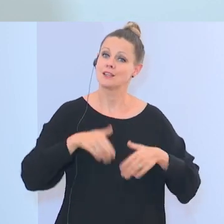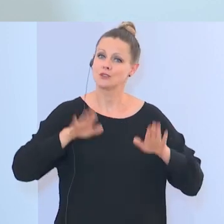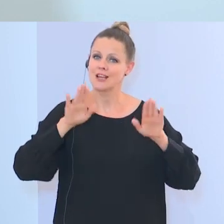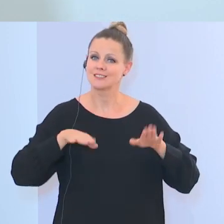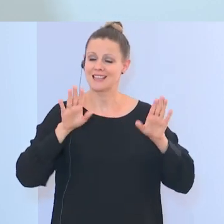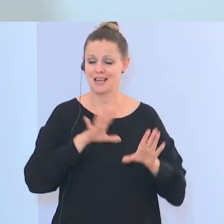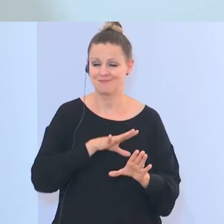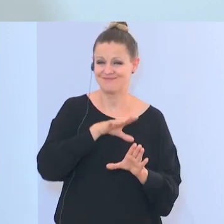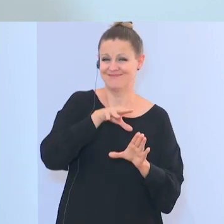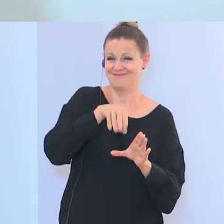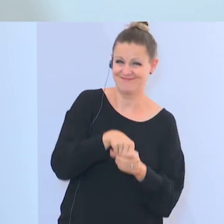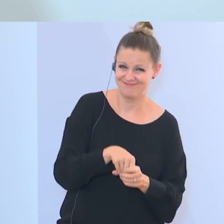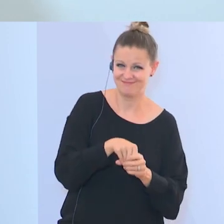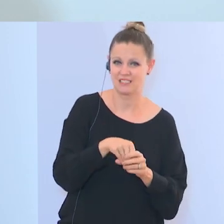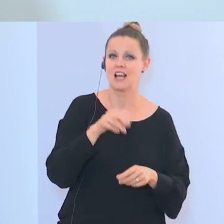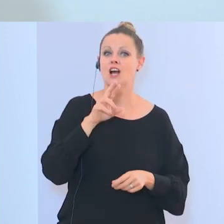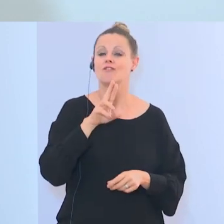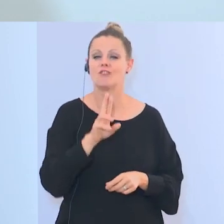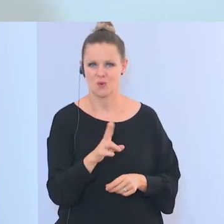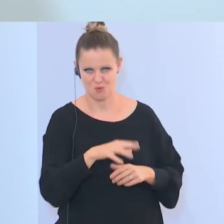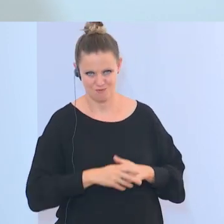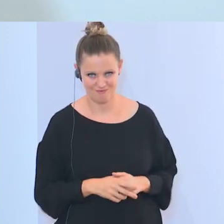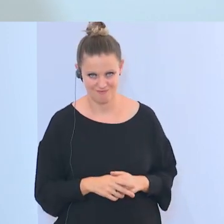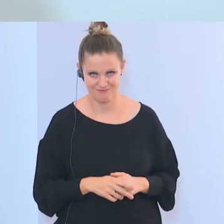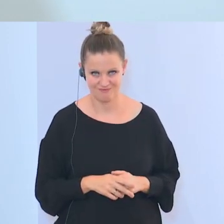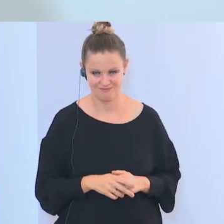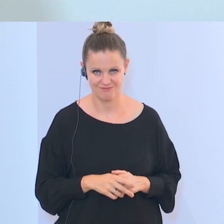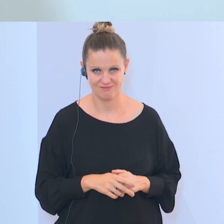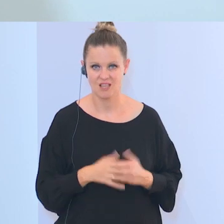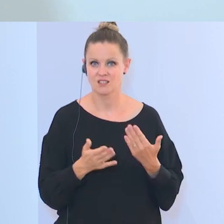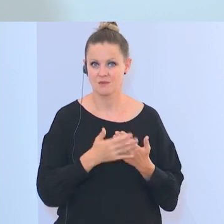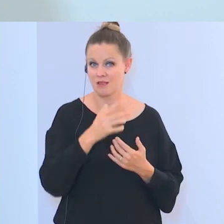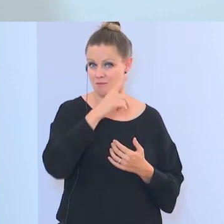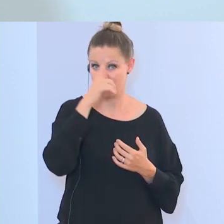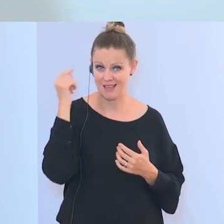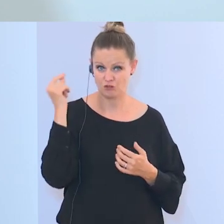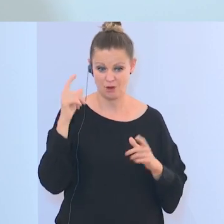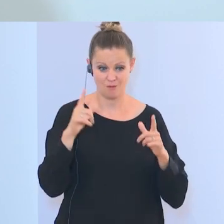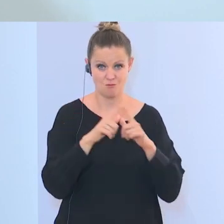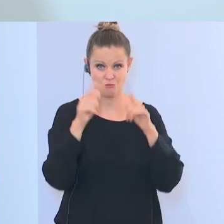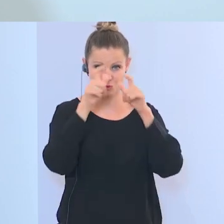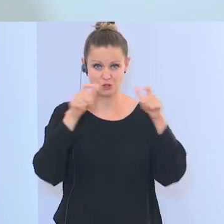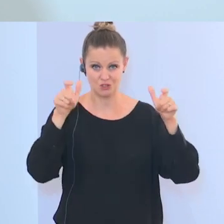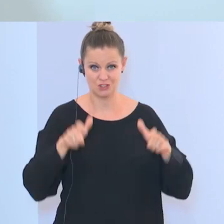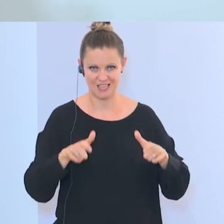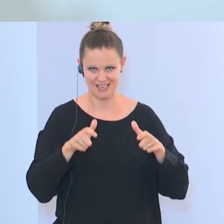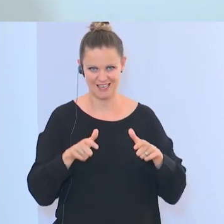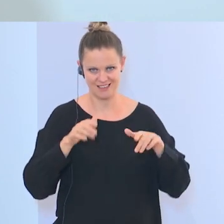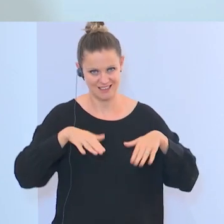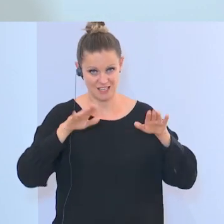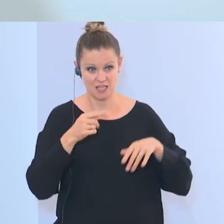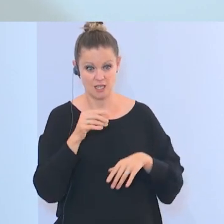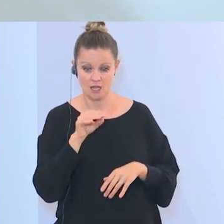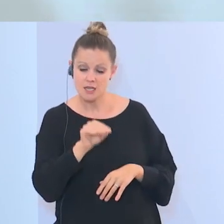der hier hineinspielt. Denn wenn man Menschen in Moscheen sagt, dass es